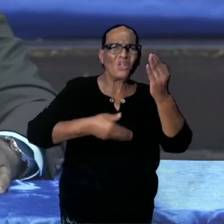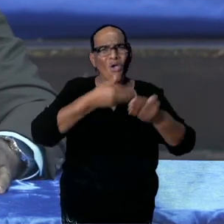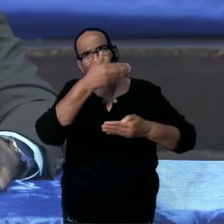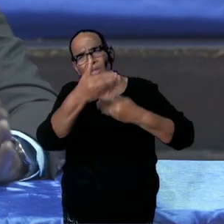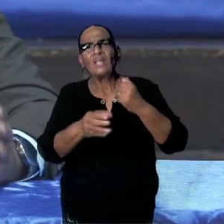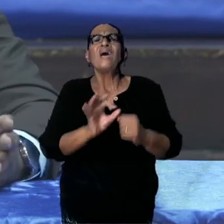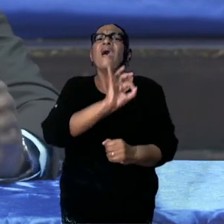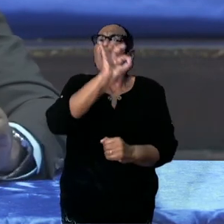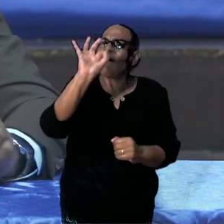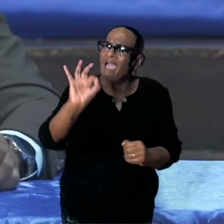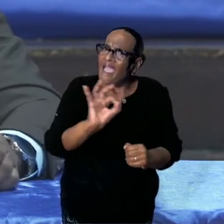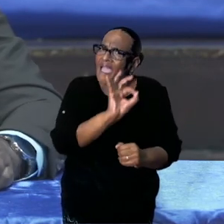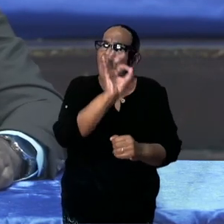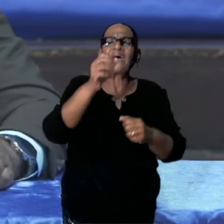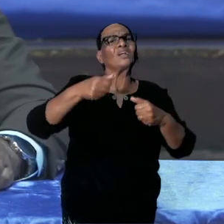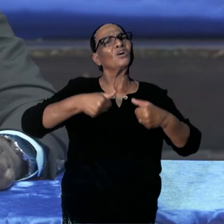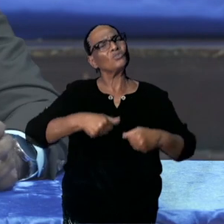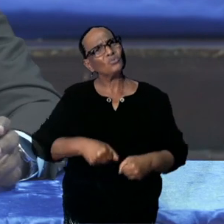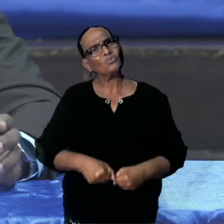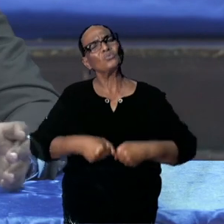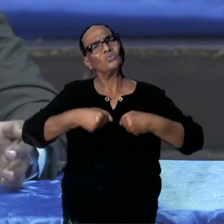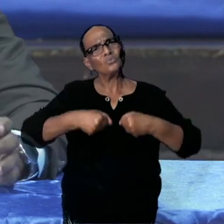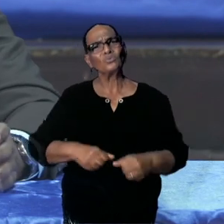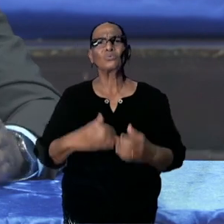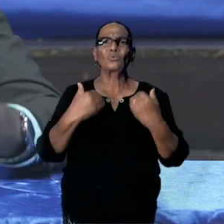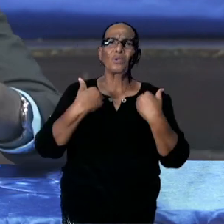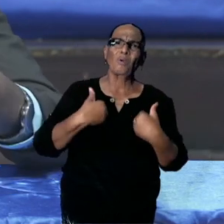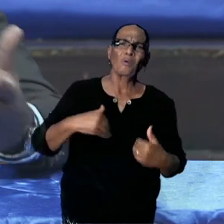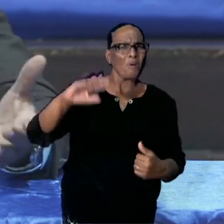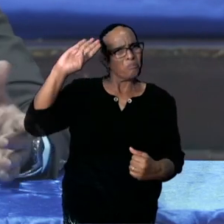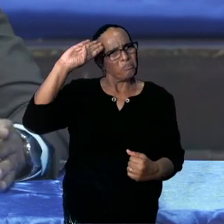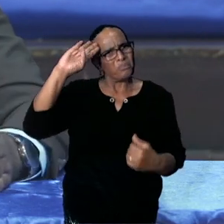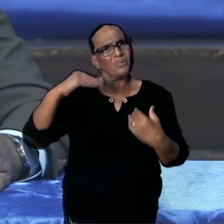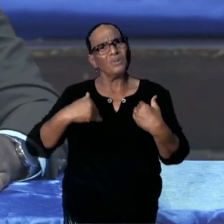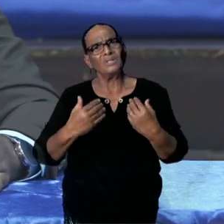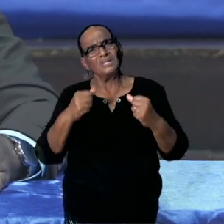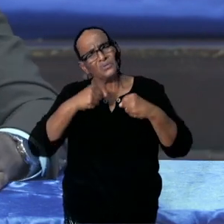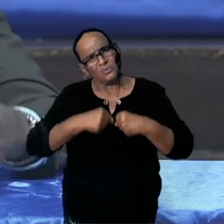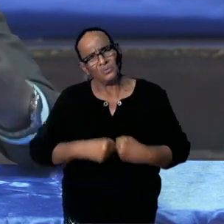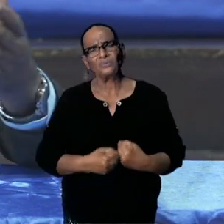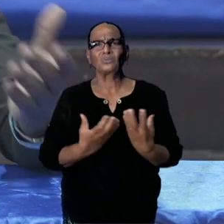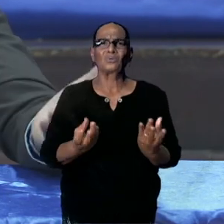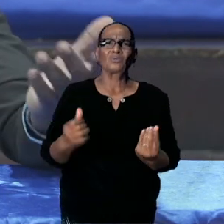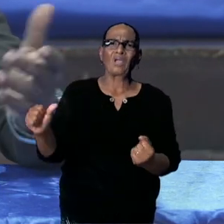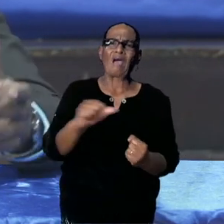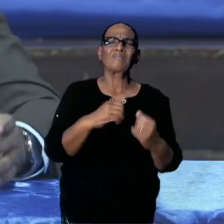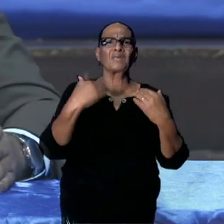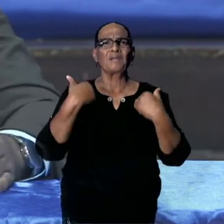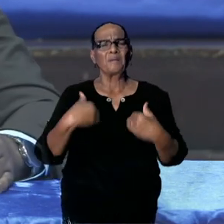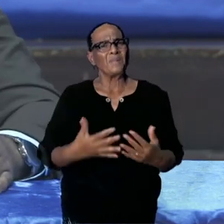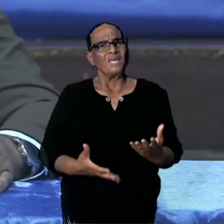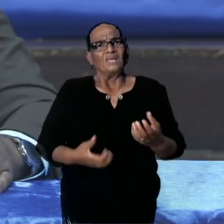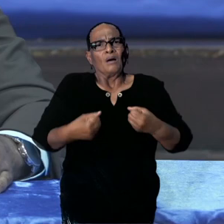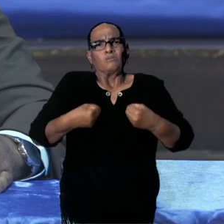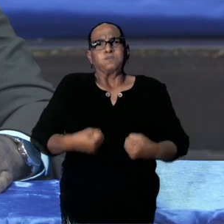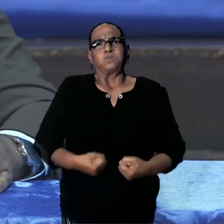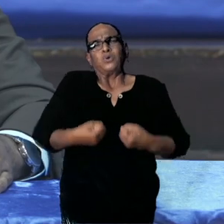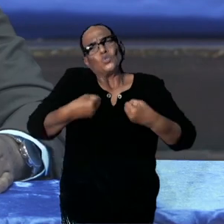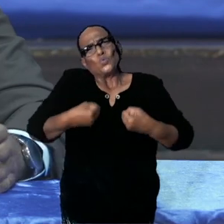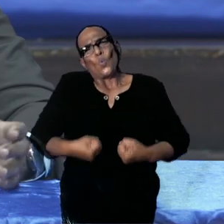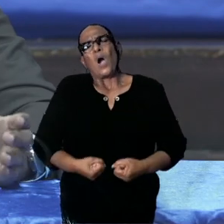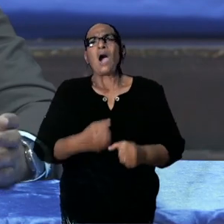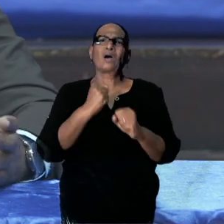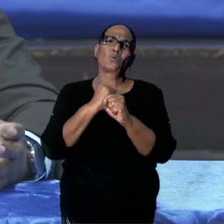situatie. De druk die er is op de politie, mensen en andere ondersteuners. De druk die ontstaat op onze